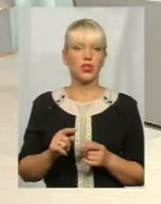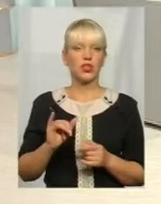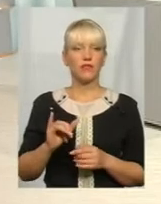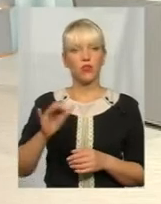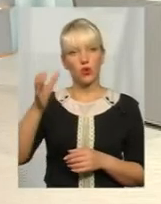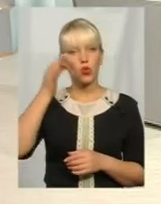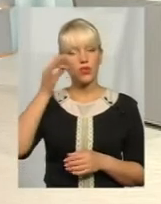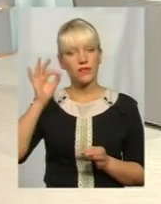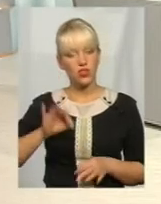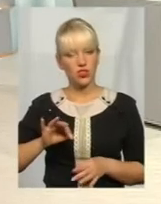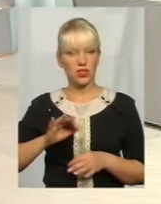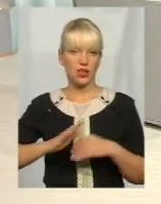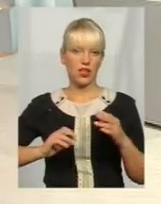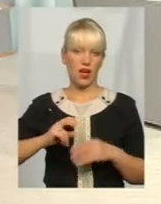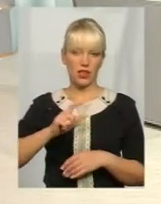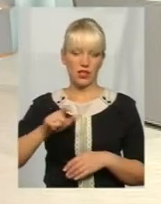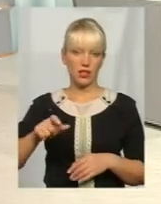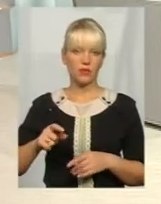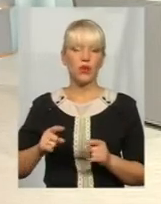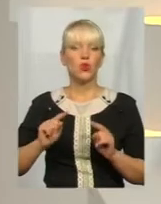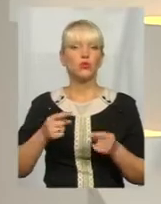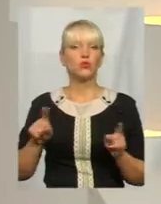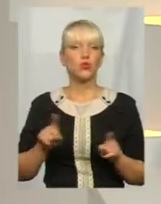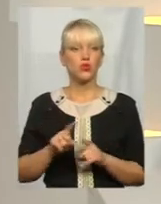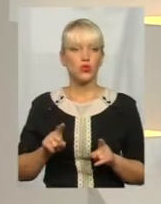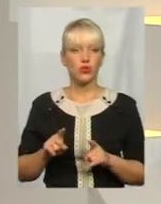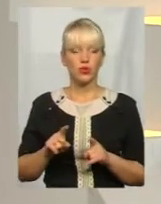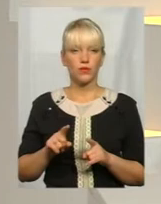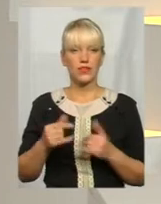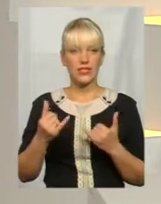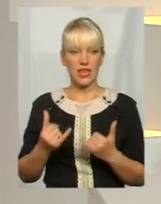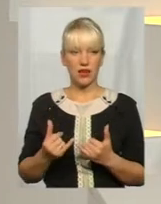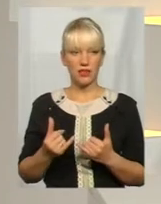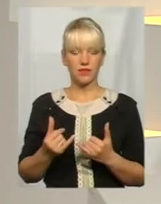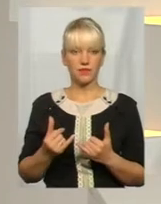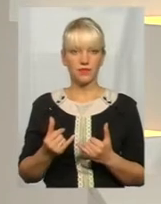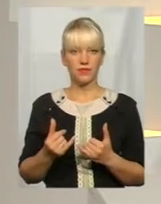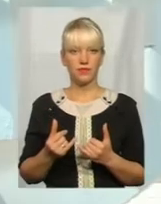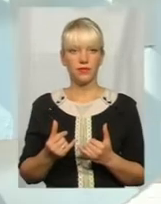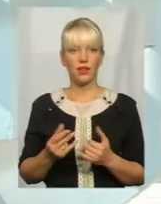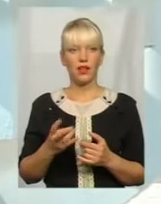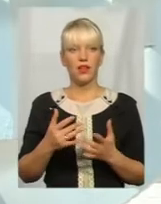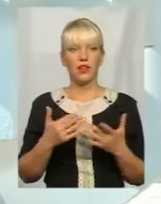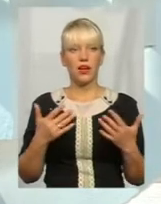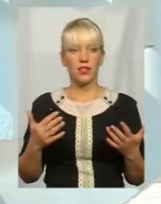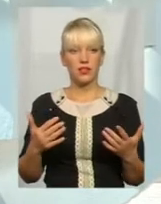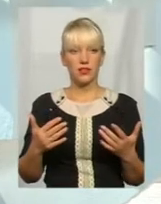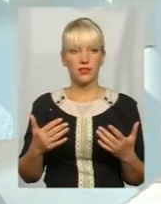і в досвідчених кадрах. Тому що зараз на різних